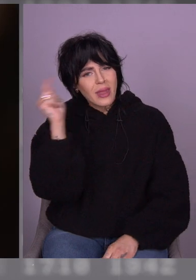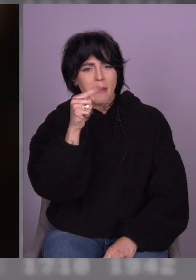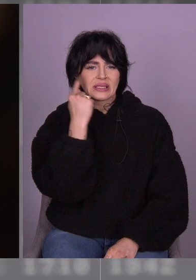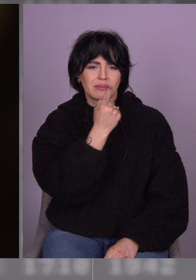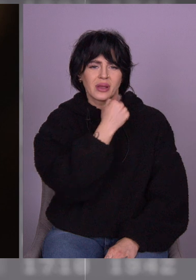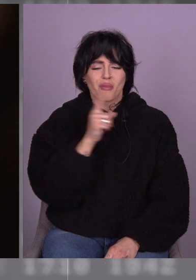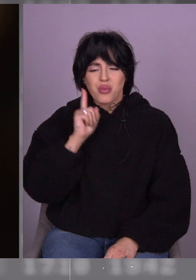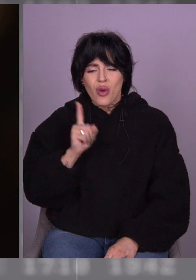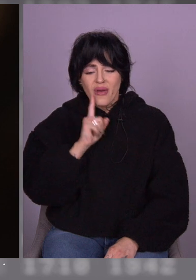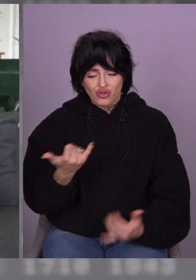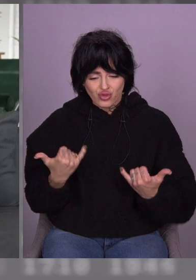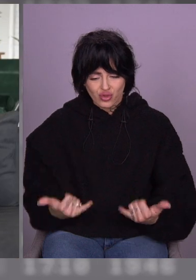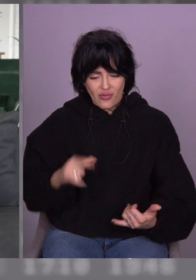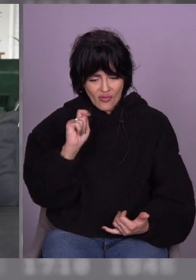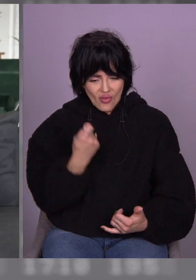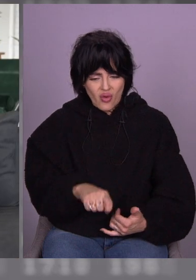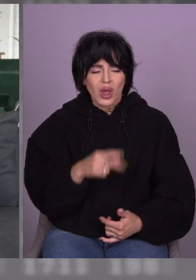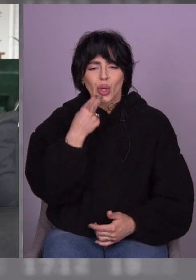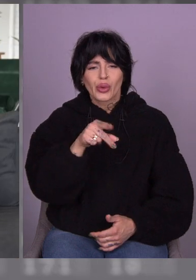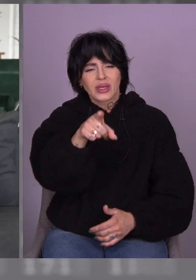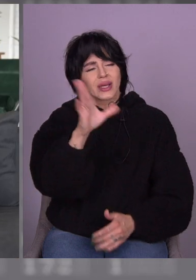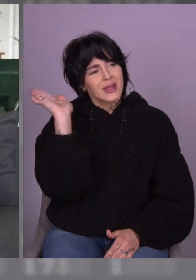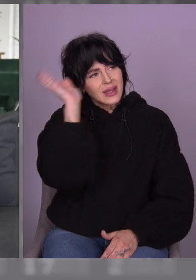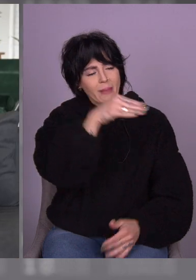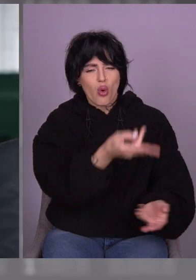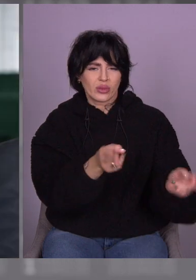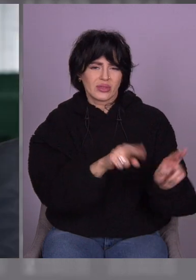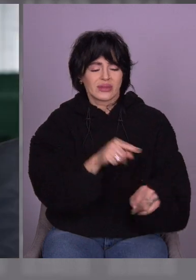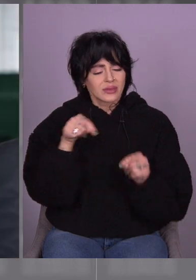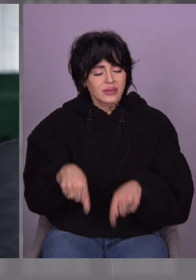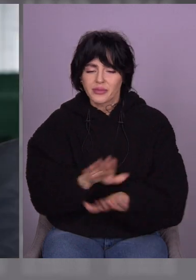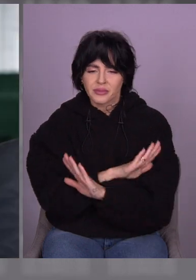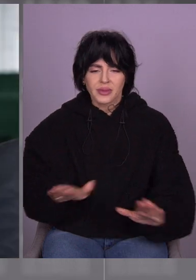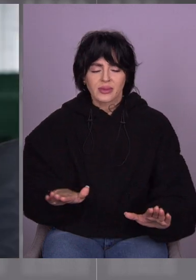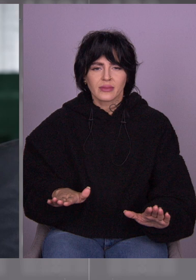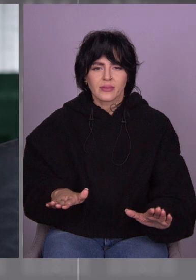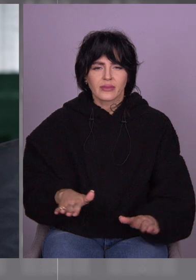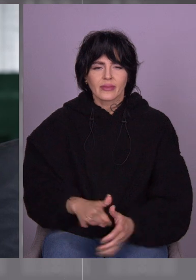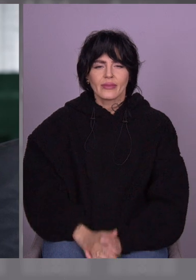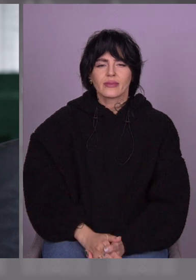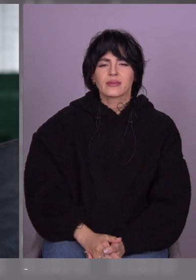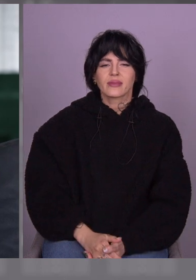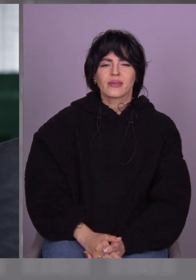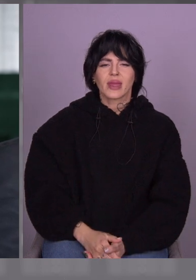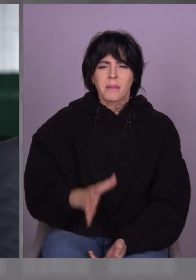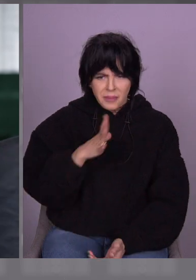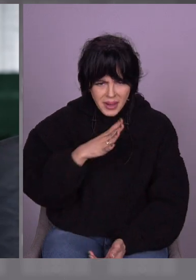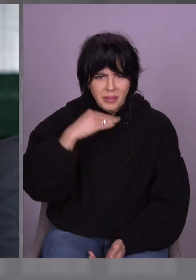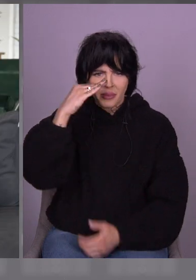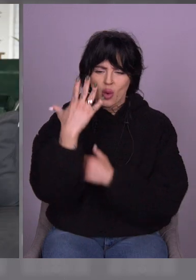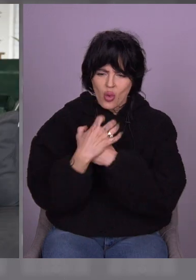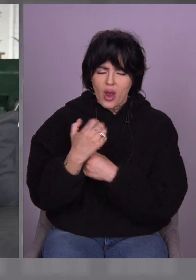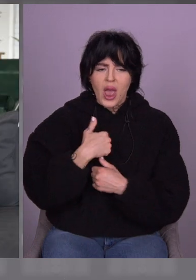не закінчиться в нашій державі. Сиди, сиди, каже. Я їй сказав, щоб вона не їхала. І я